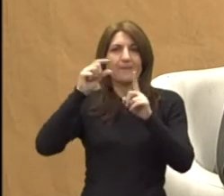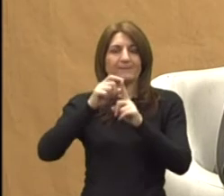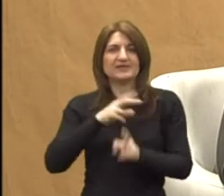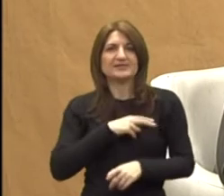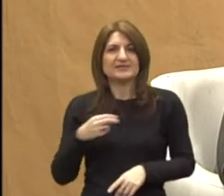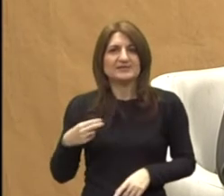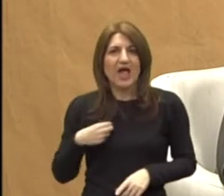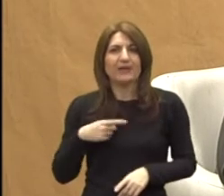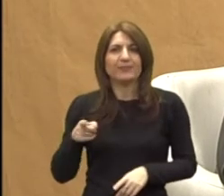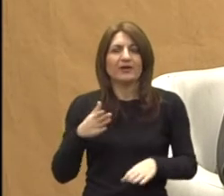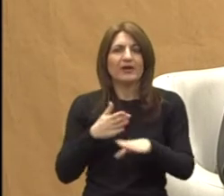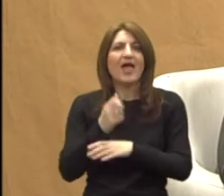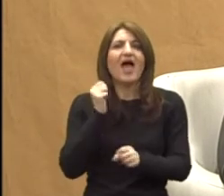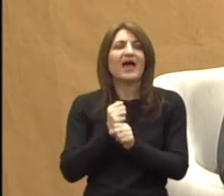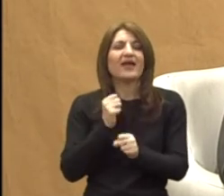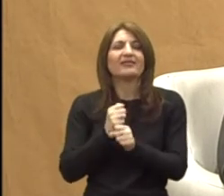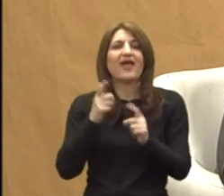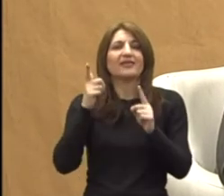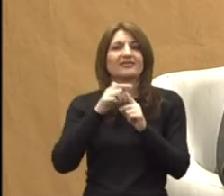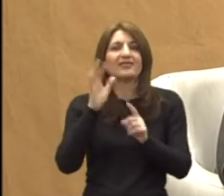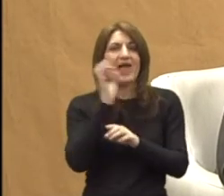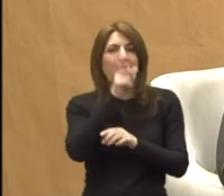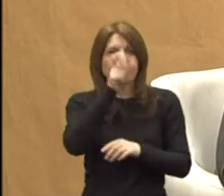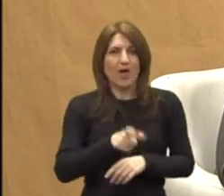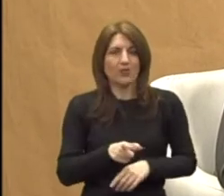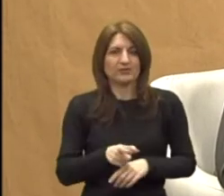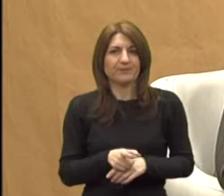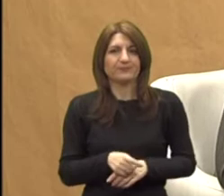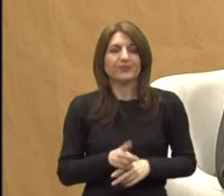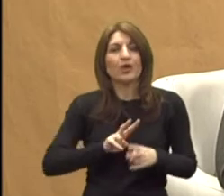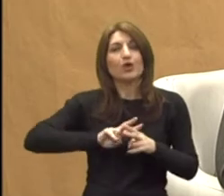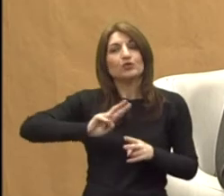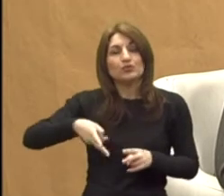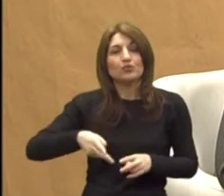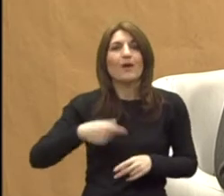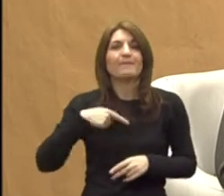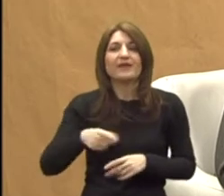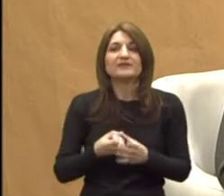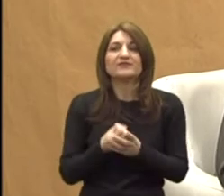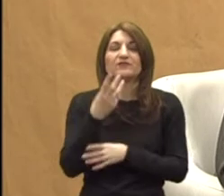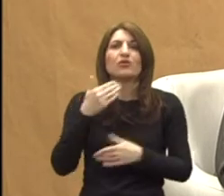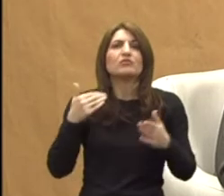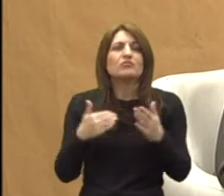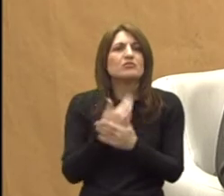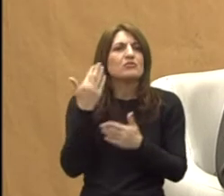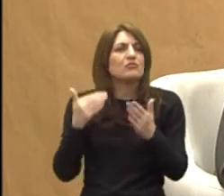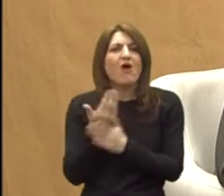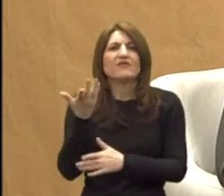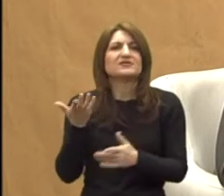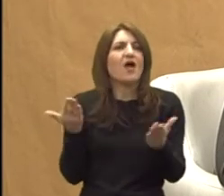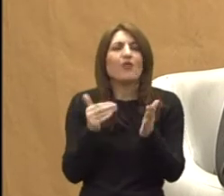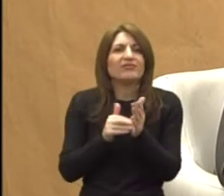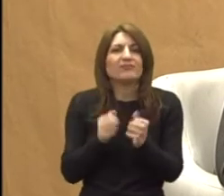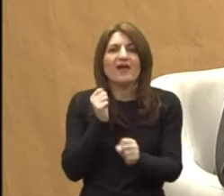i provodio je radni terapeut. Ono što drugo, to je da stvaramo nove inovativne metode rada s djecom.